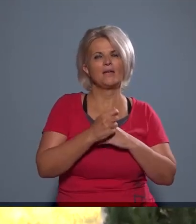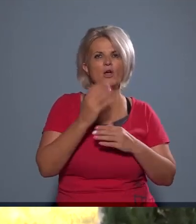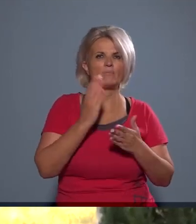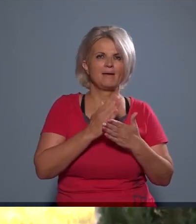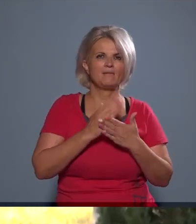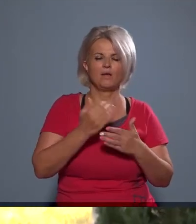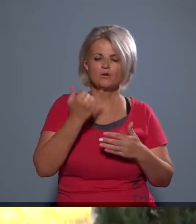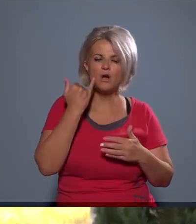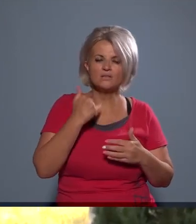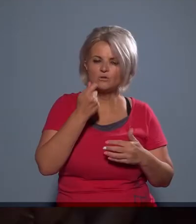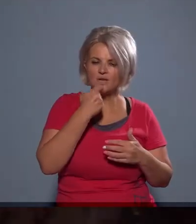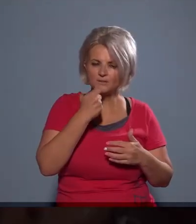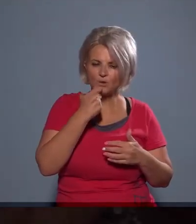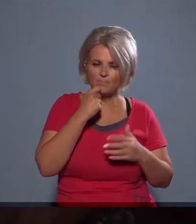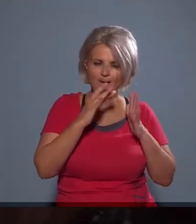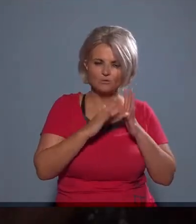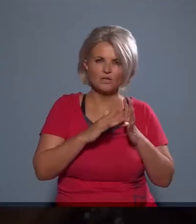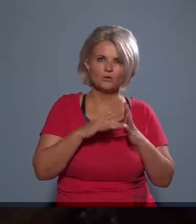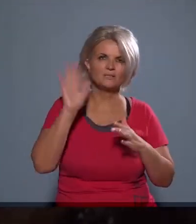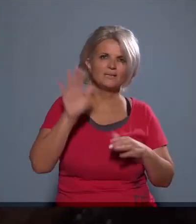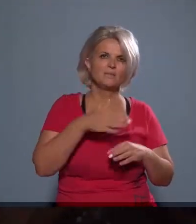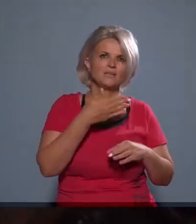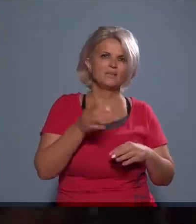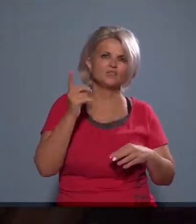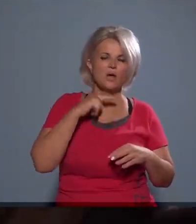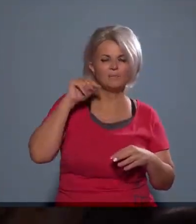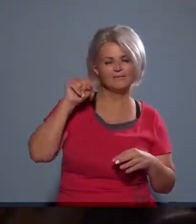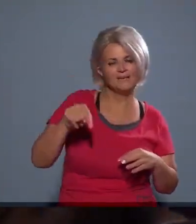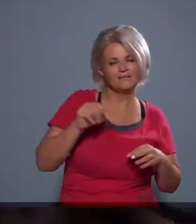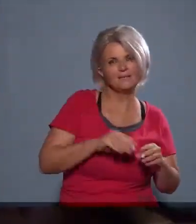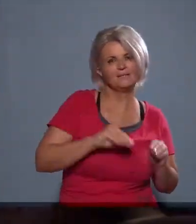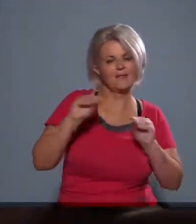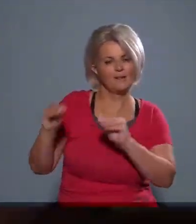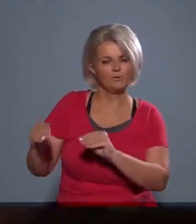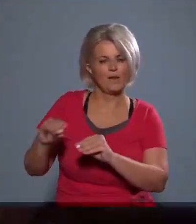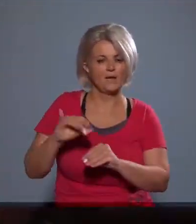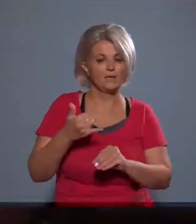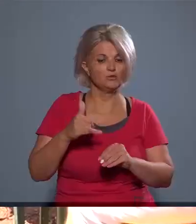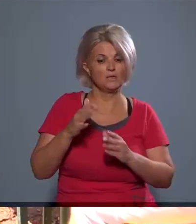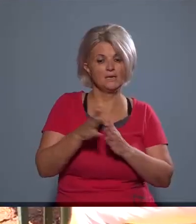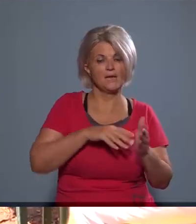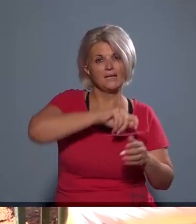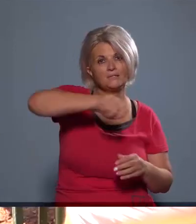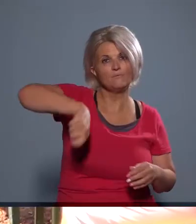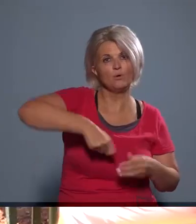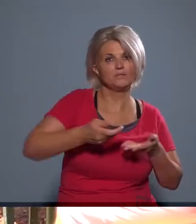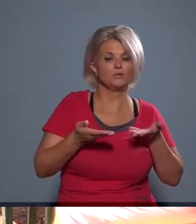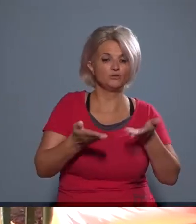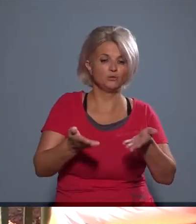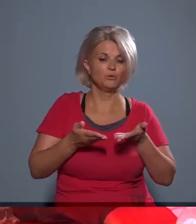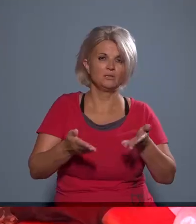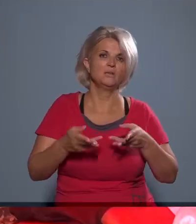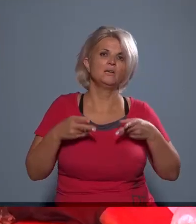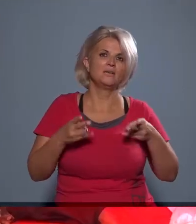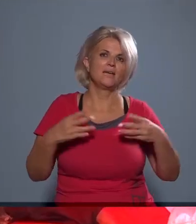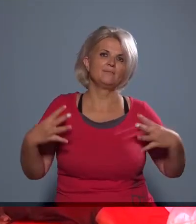tudja találni magának a megfelelőt. A gasztronomibe mutatunk arról szó, hogy a nemzédségek, amik itt kitelepülnek, és elkezdenek főzni és sütni,